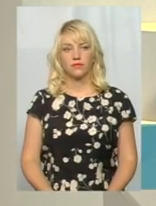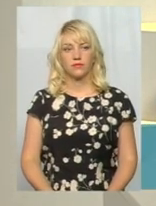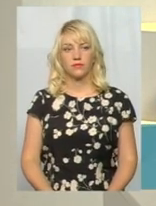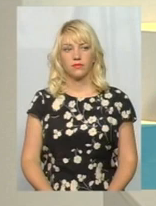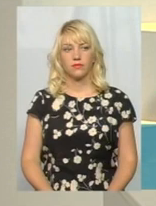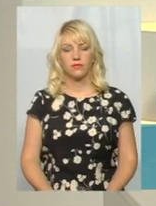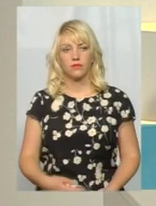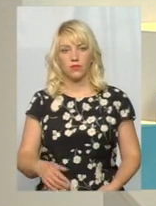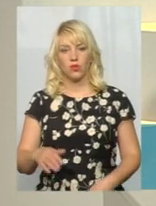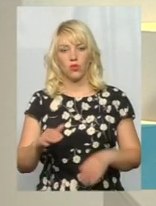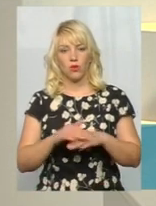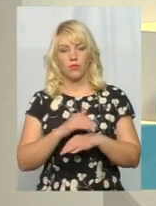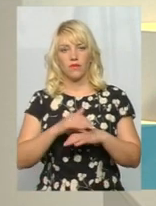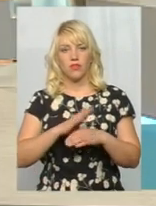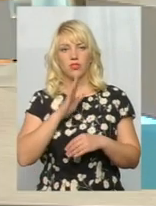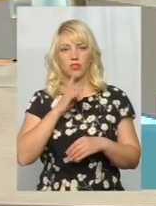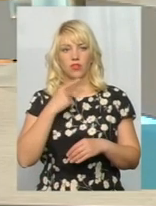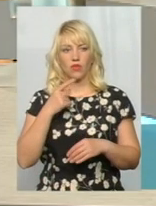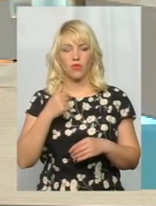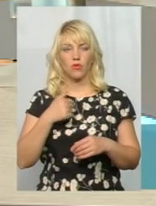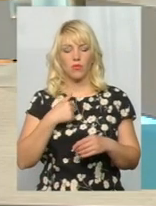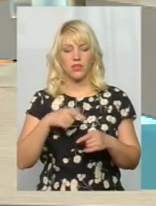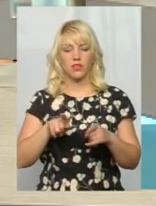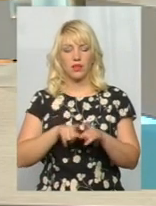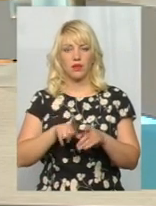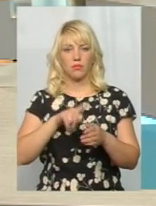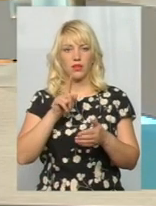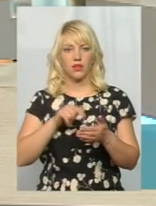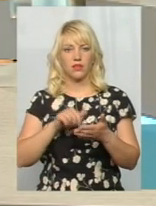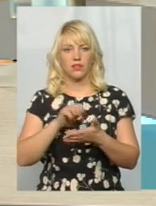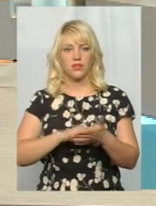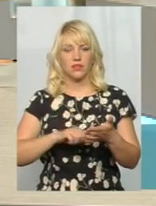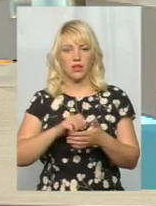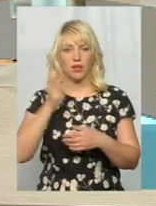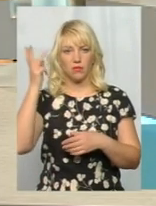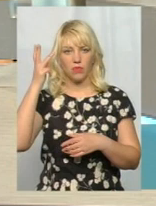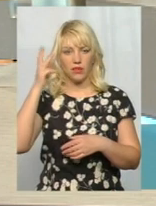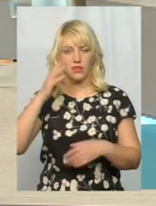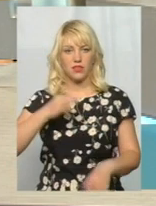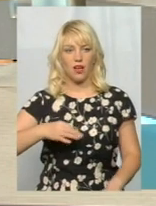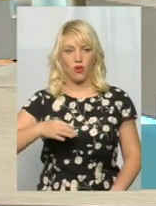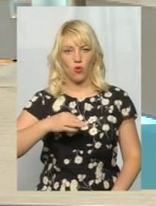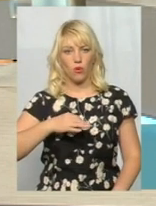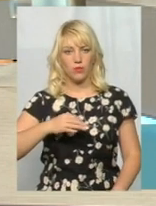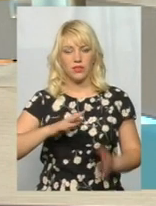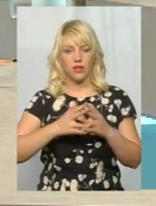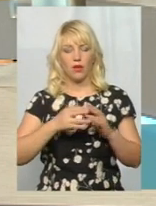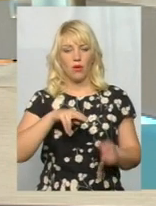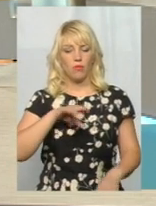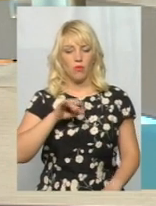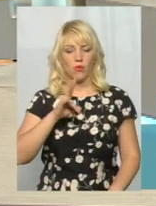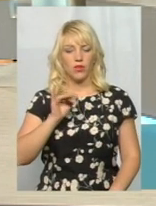Добрий вечір. У мене таке запитання. З прибуду Хмельницької області, в севищі Понінка,